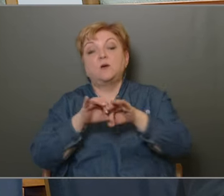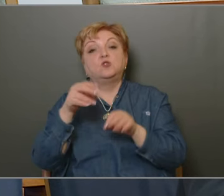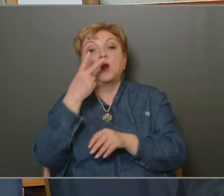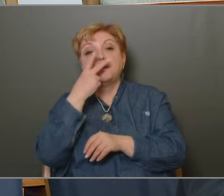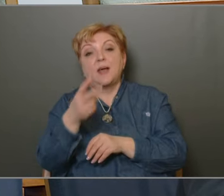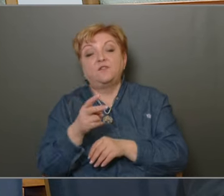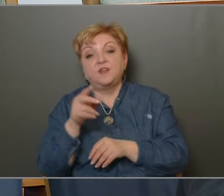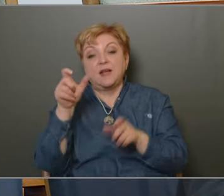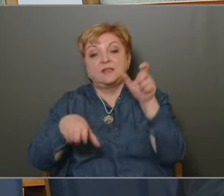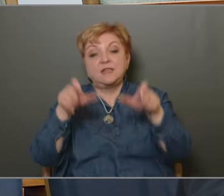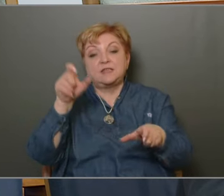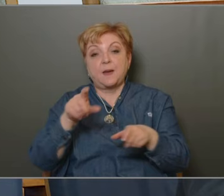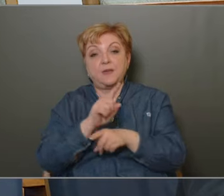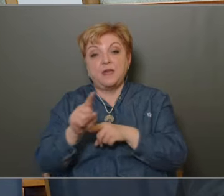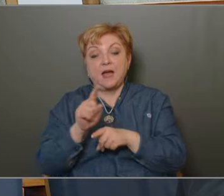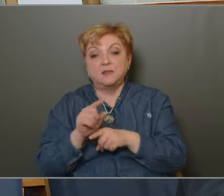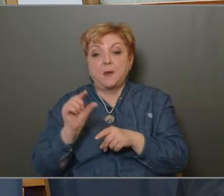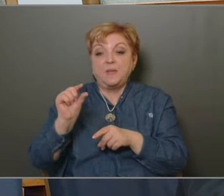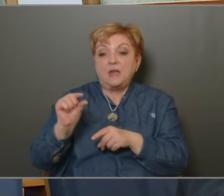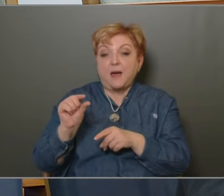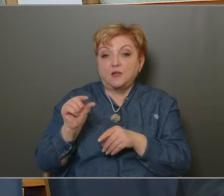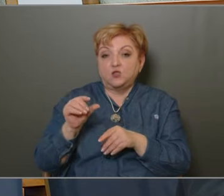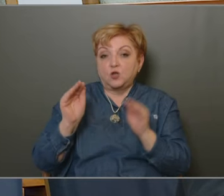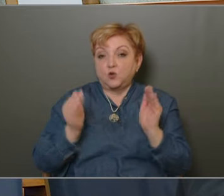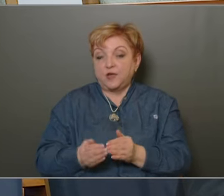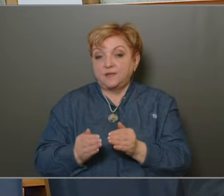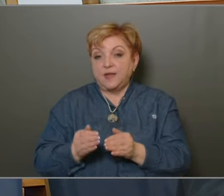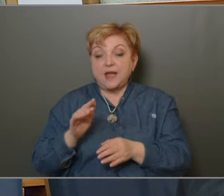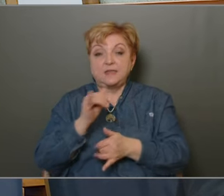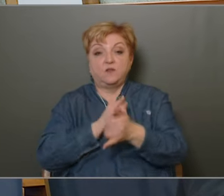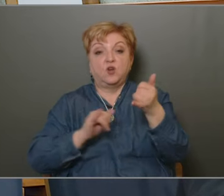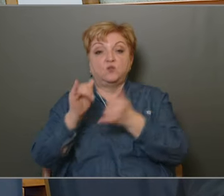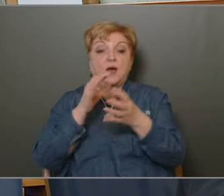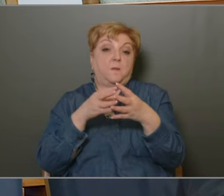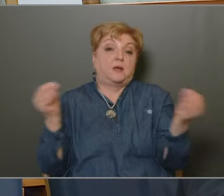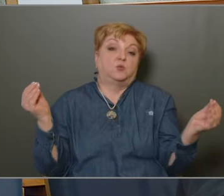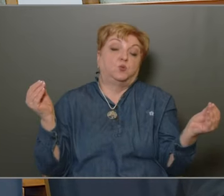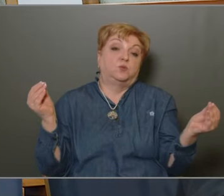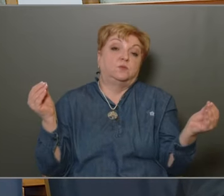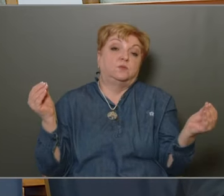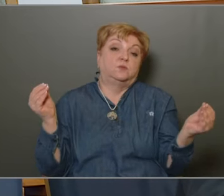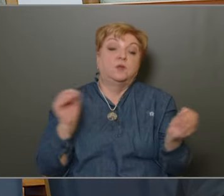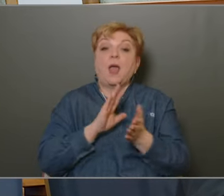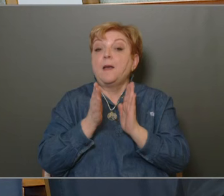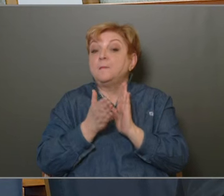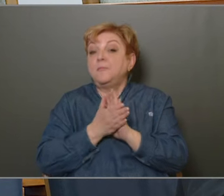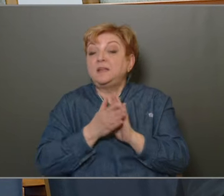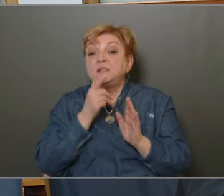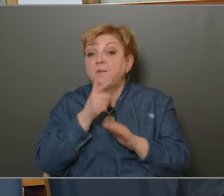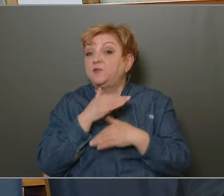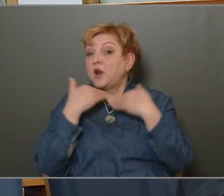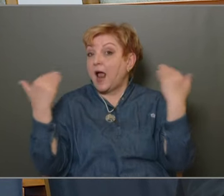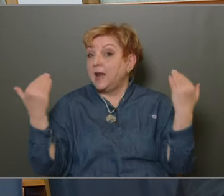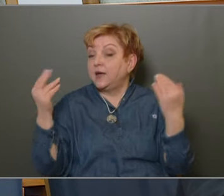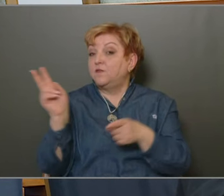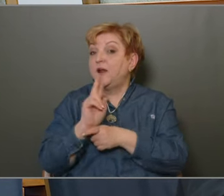megfigyelhető lépszámhiányt a mi kerületünkben előbb minimálisra csökkentette, majd ezév januárjára megszüntette. Mindez azonban nem lett volna